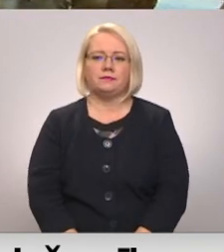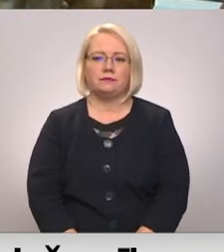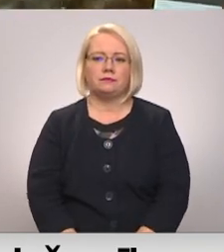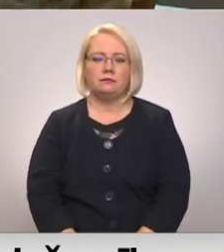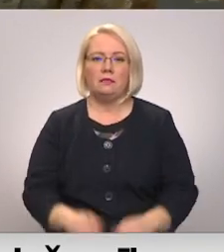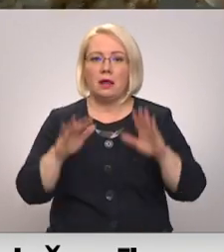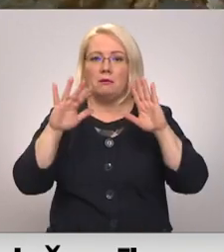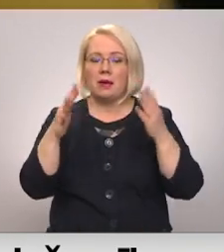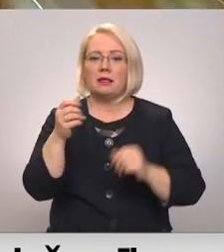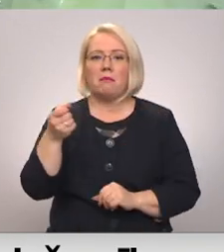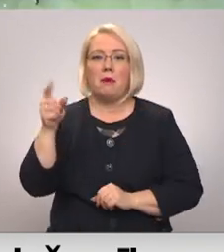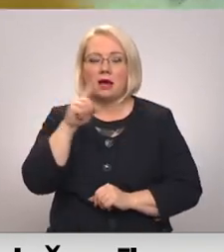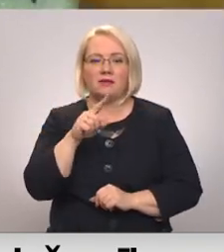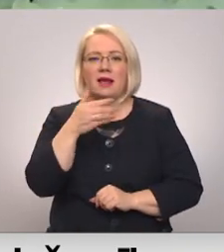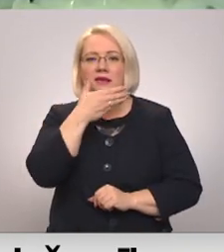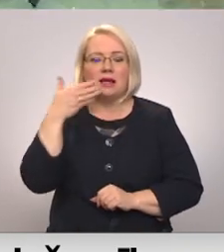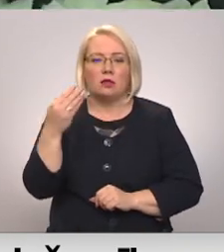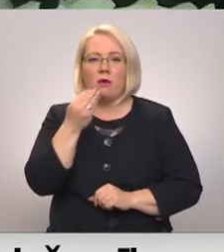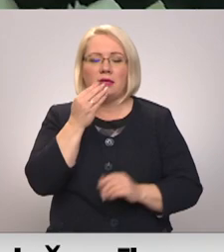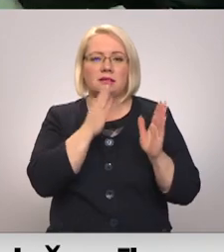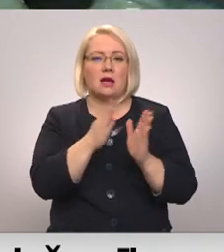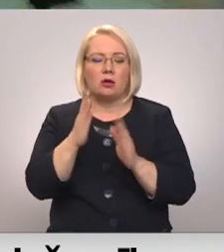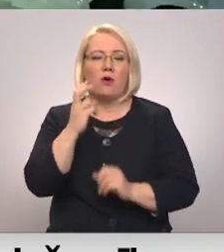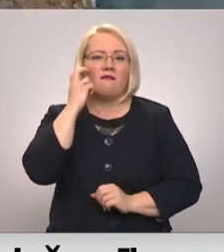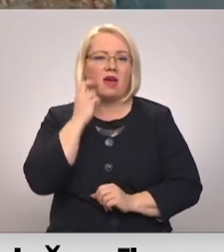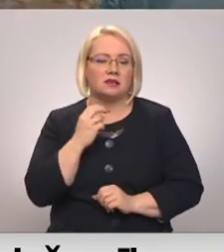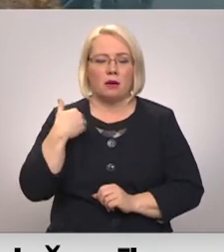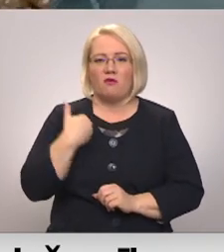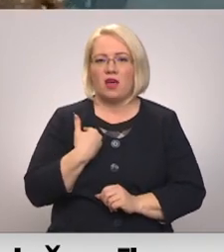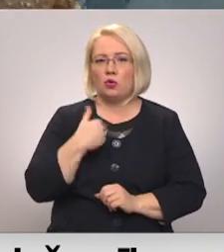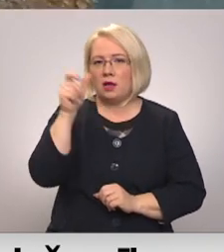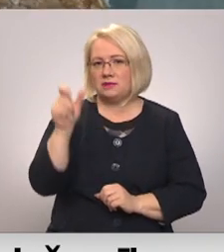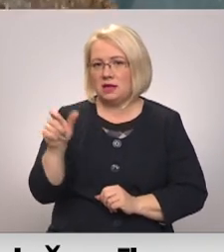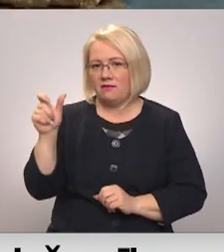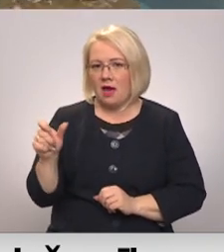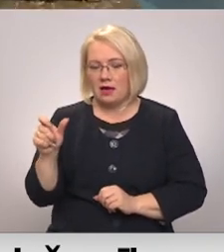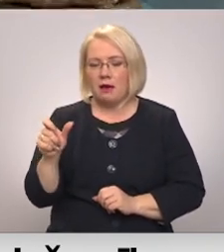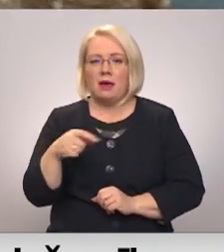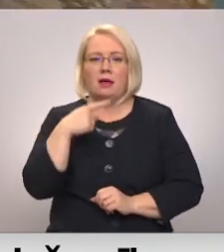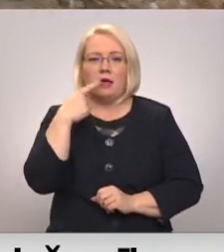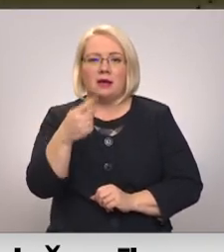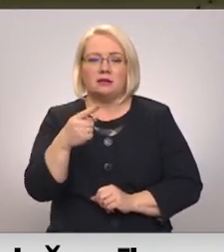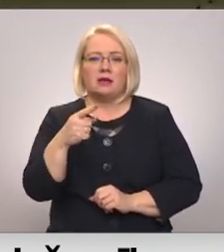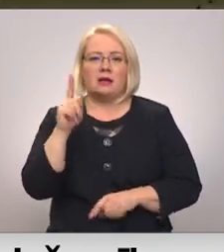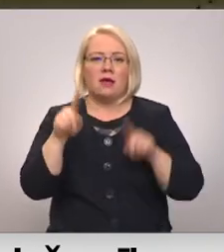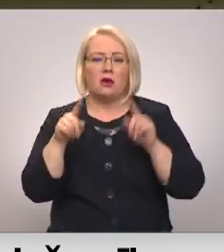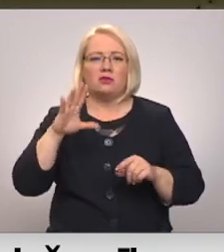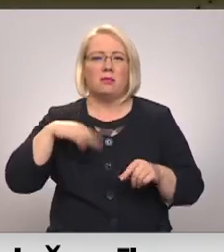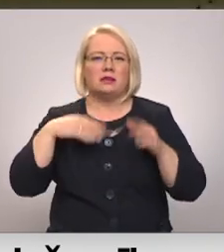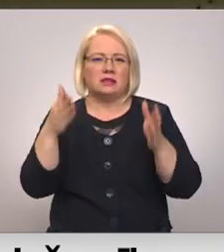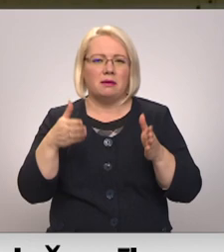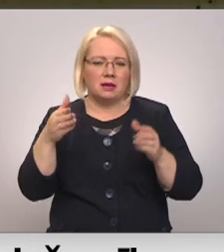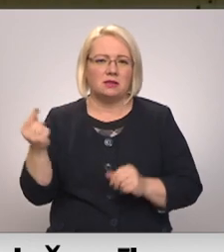Bet pārsvarā šeit siltu ēdienu sagatavo veciem un vientuļiem cilvēkiem. Viņš, teiksim, pēc slimnīcas atnācis.